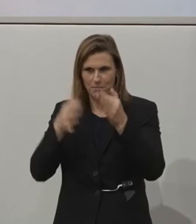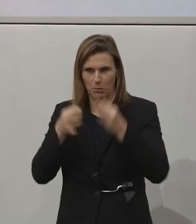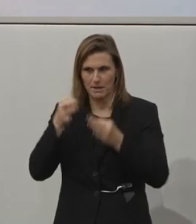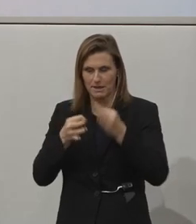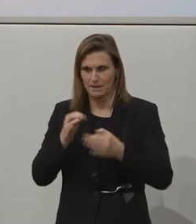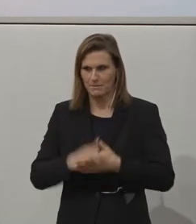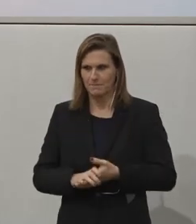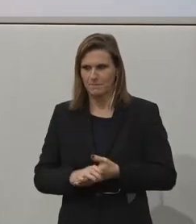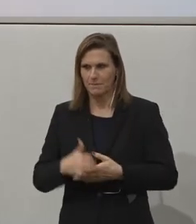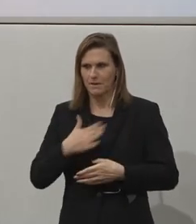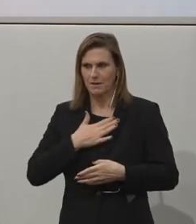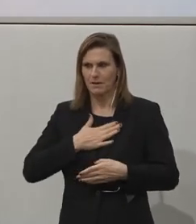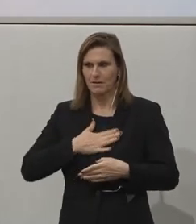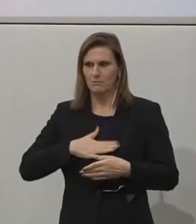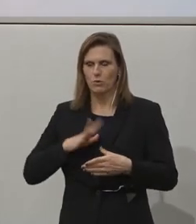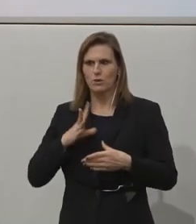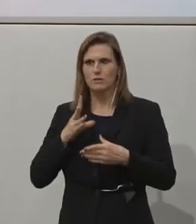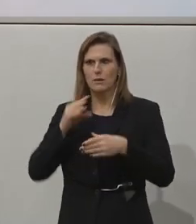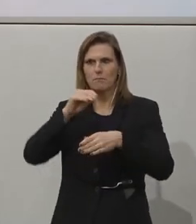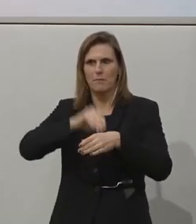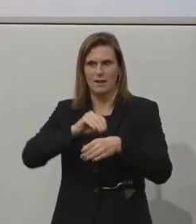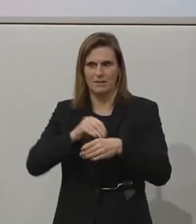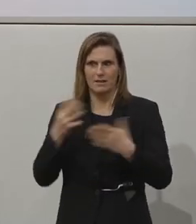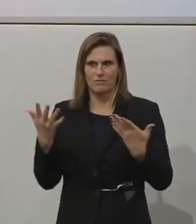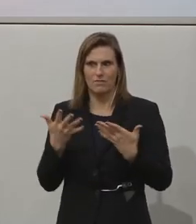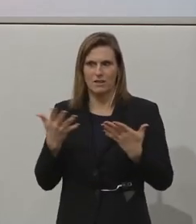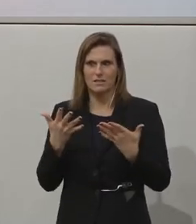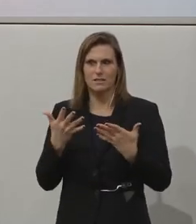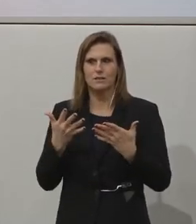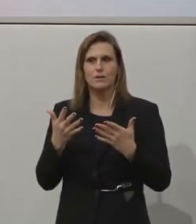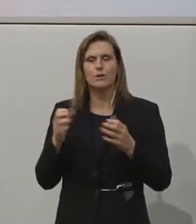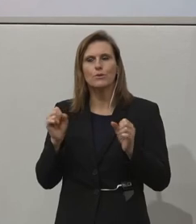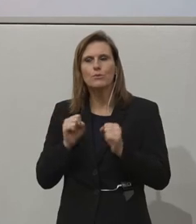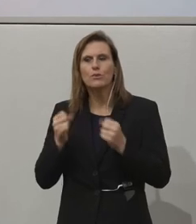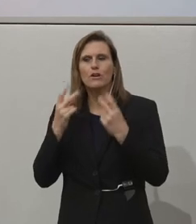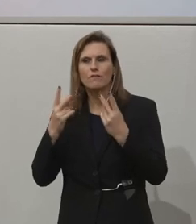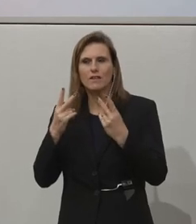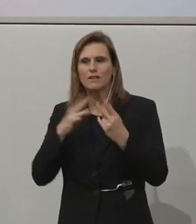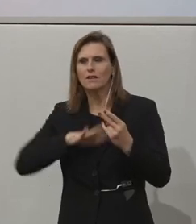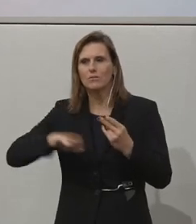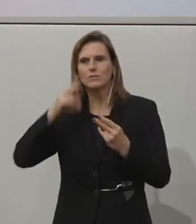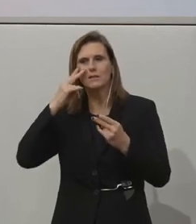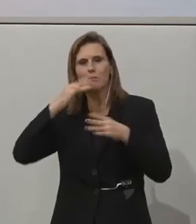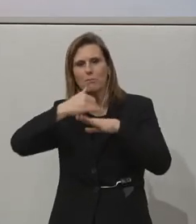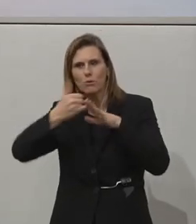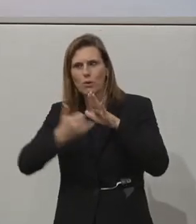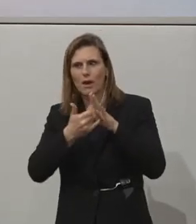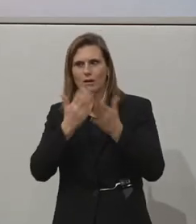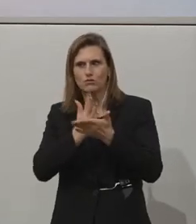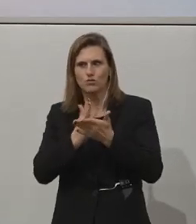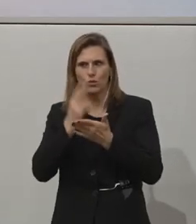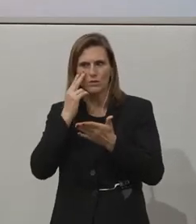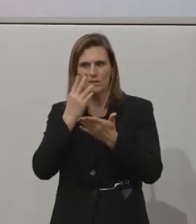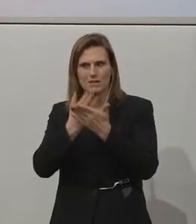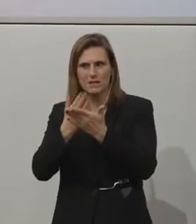Ich möchte gerne einbringen, dass es enorm wichtig ist und das erkennen wir an den Projekten hier, dass